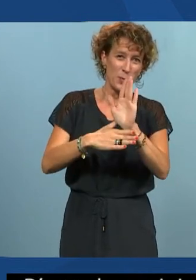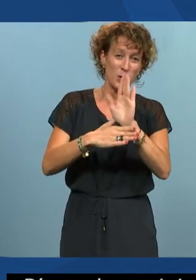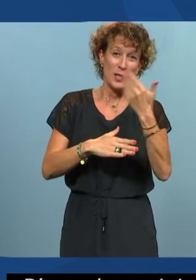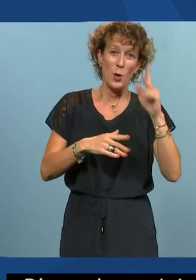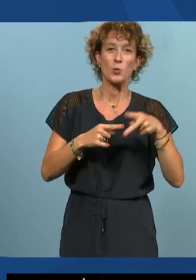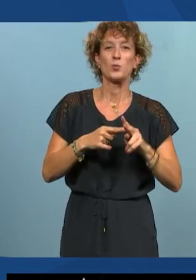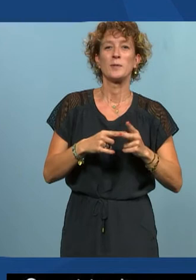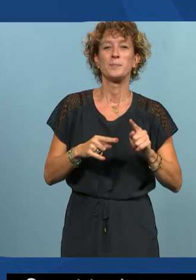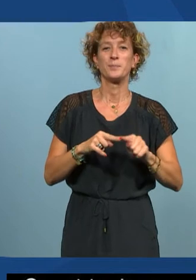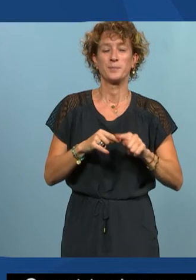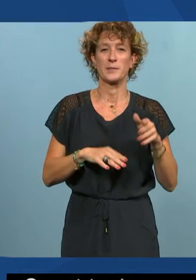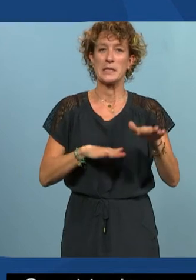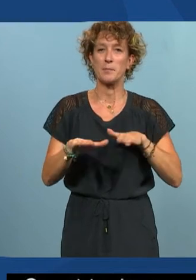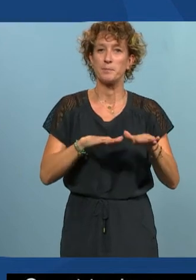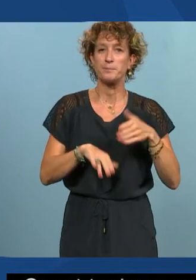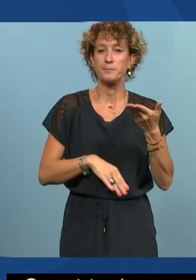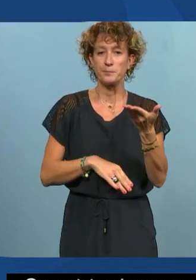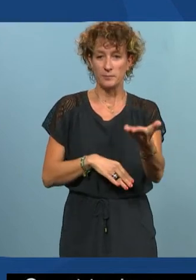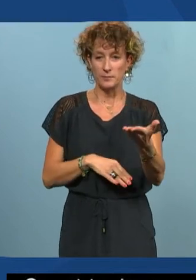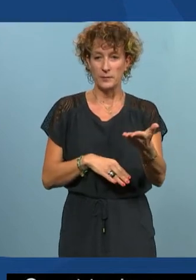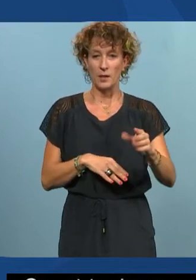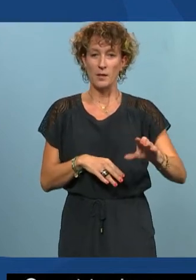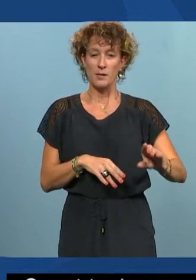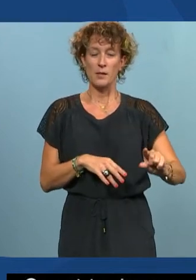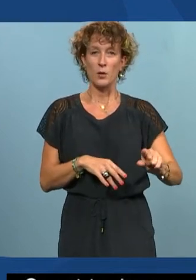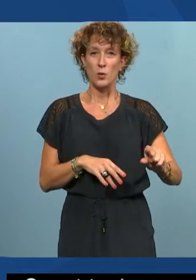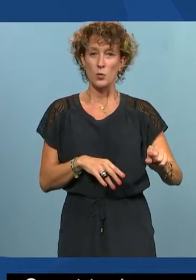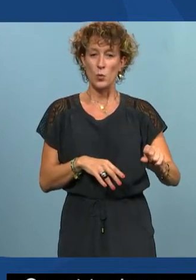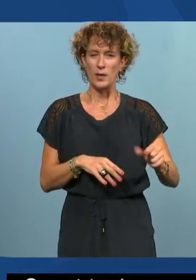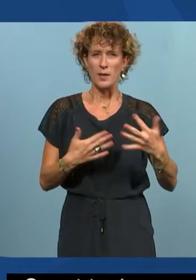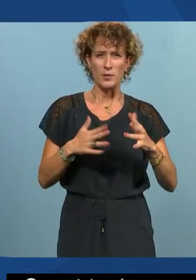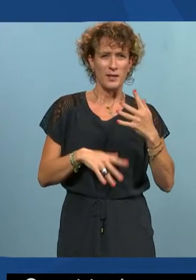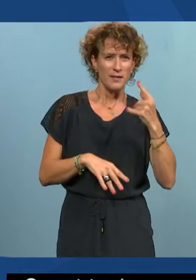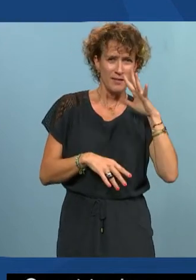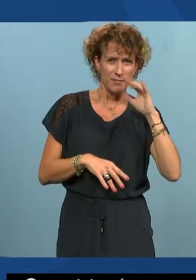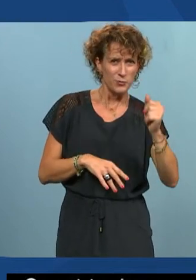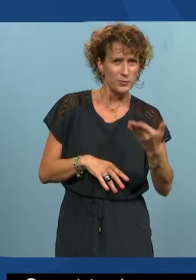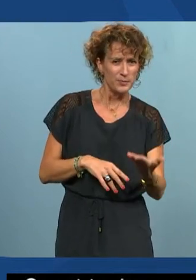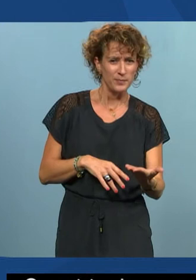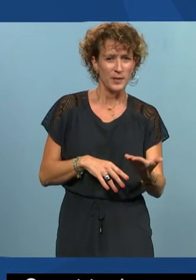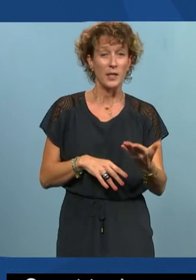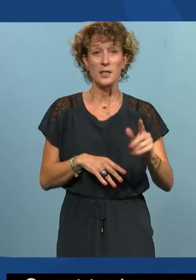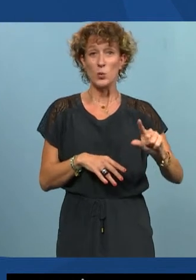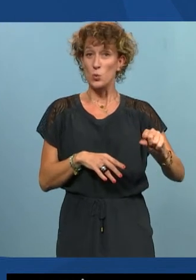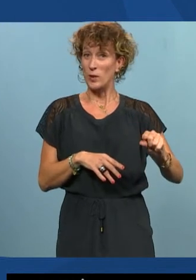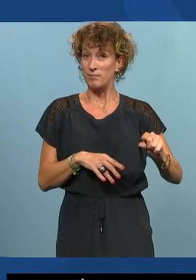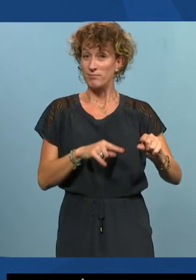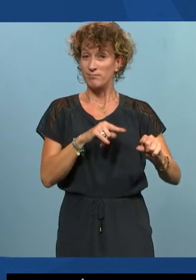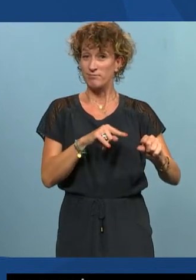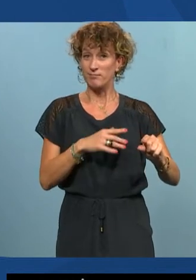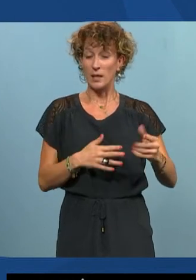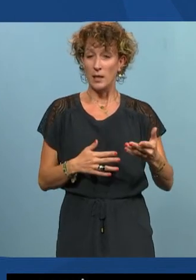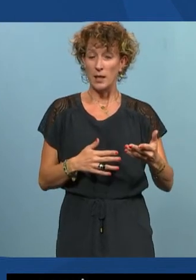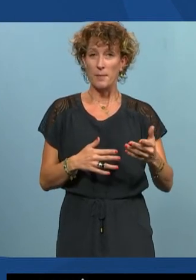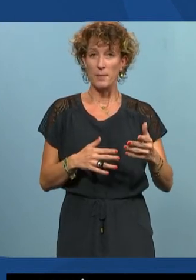système, le trackball. Vous en avez peut-être déjà croisé, c'est une souris, mais